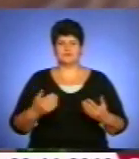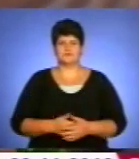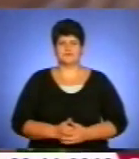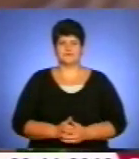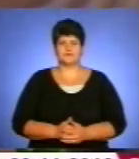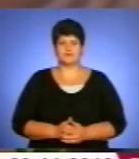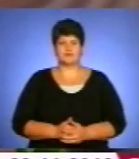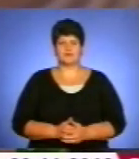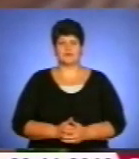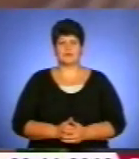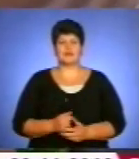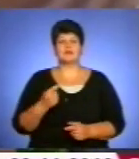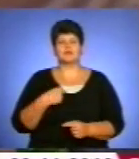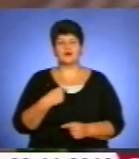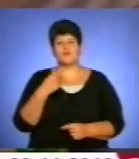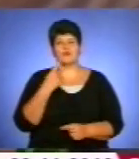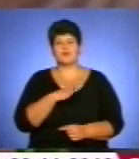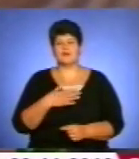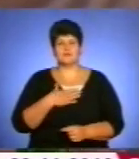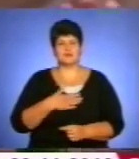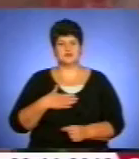Хочемо розвитку, я раджу не перениматися.